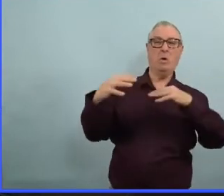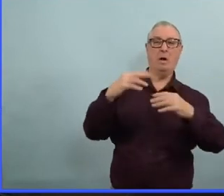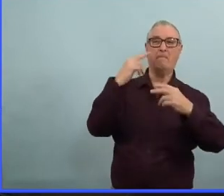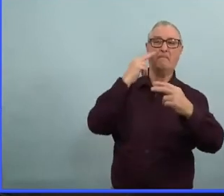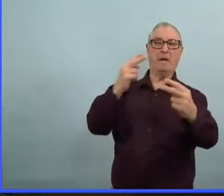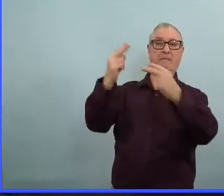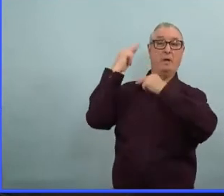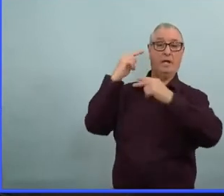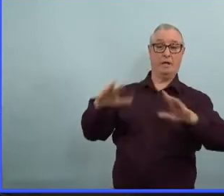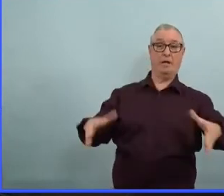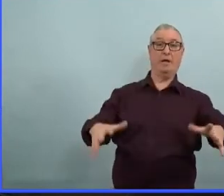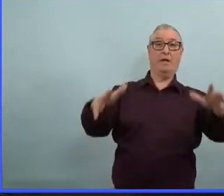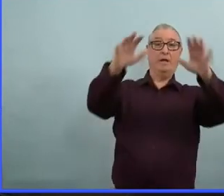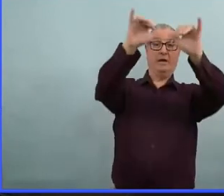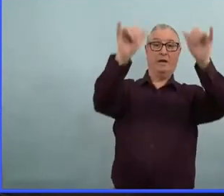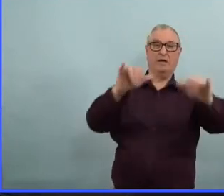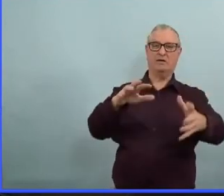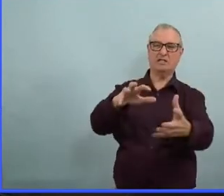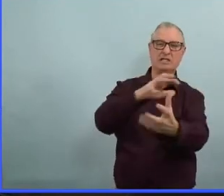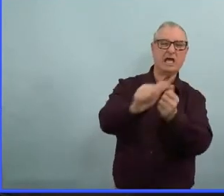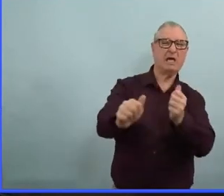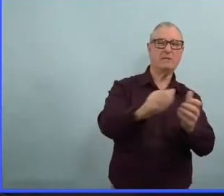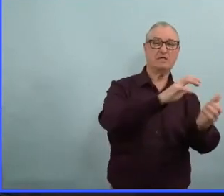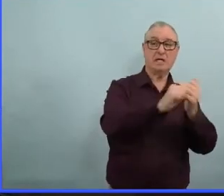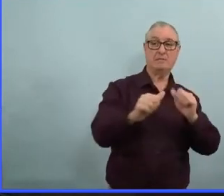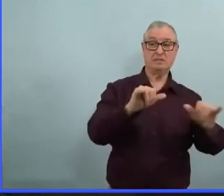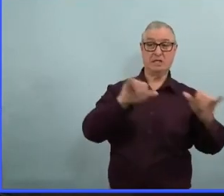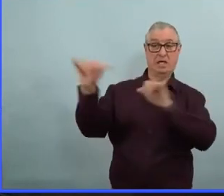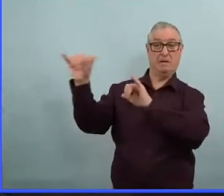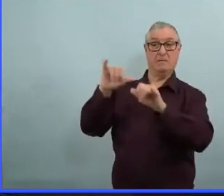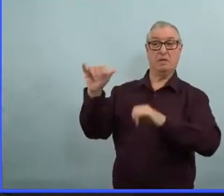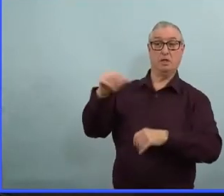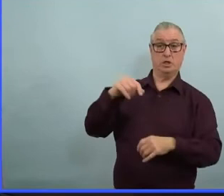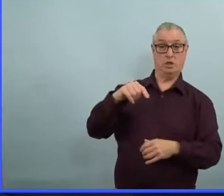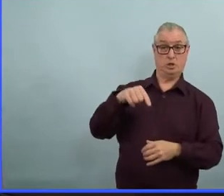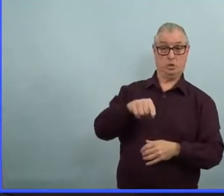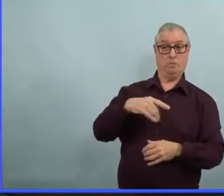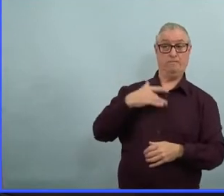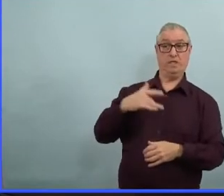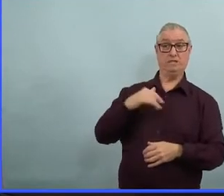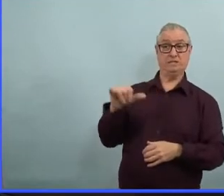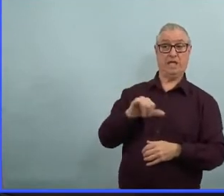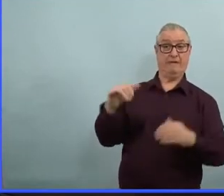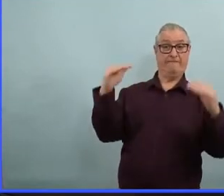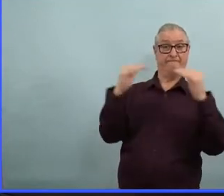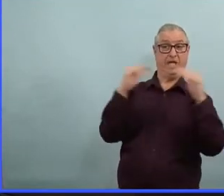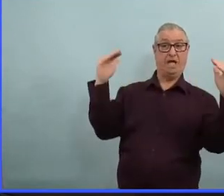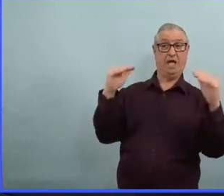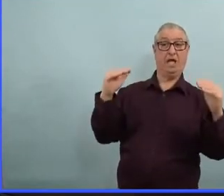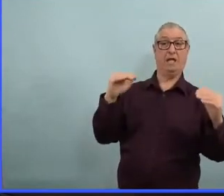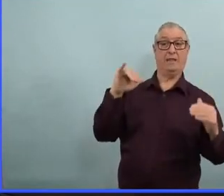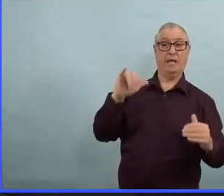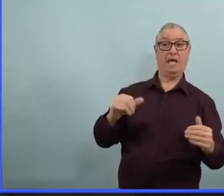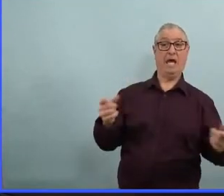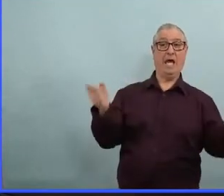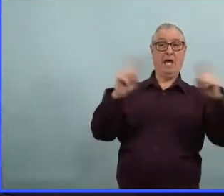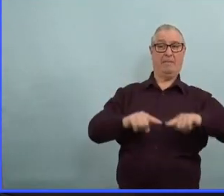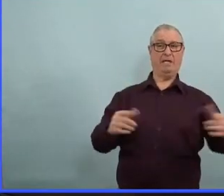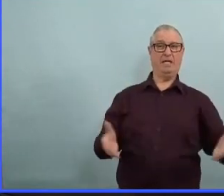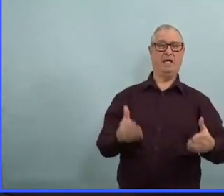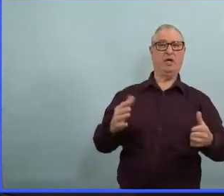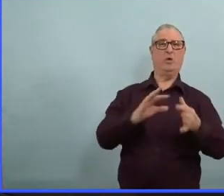est-ce que vous pensez que c'est vraiment une équivalence justifiée de dire que des gens qui ont basculé la statue de l